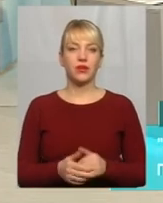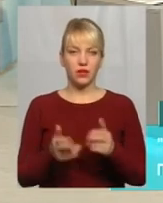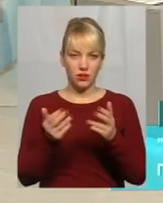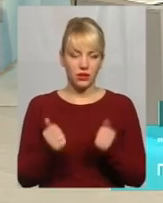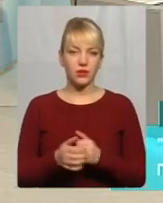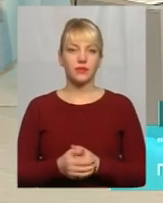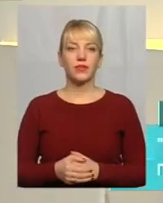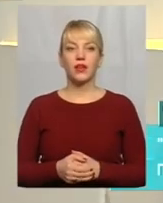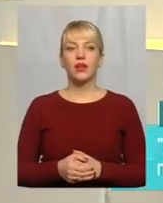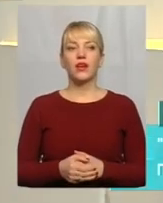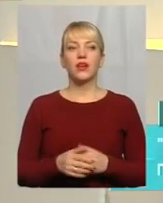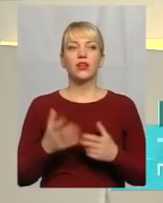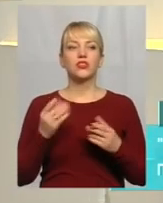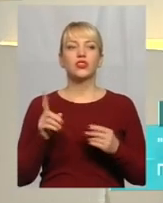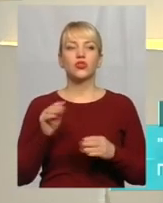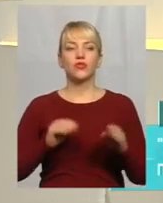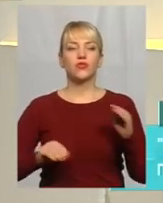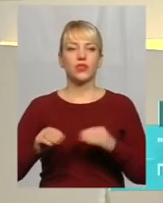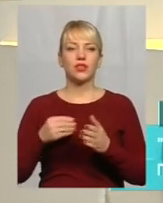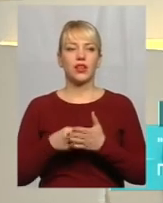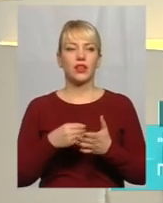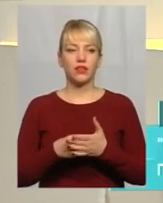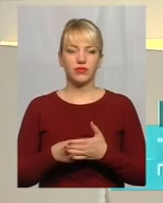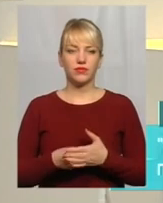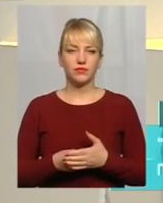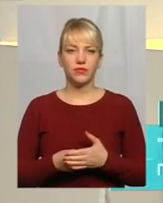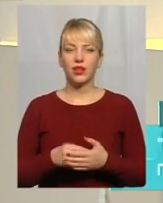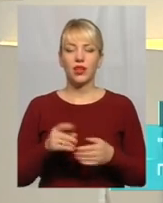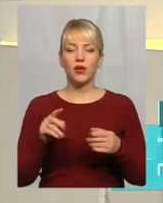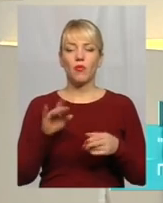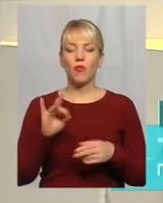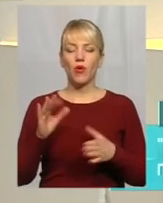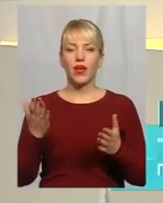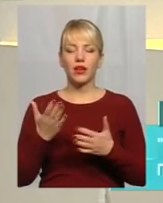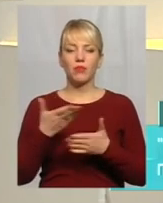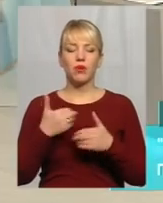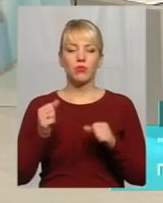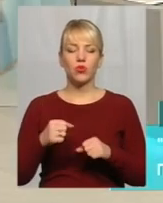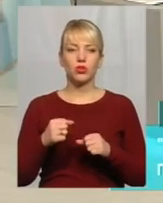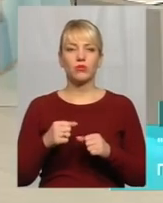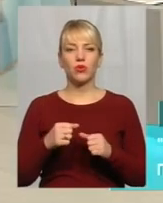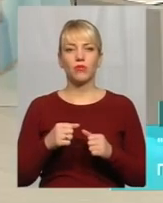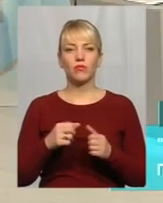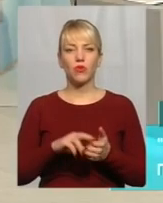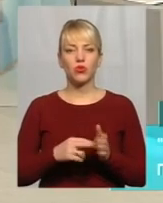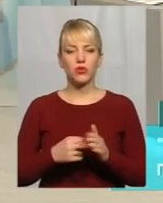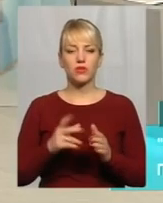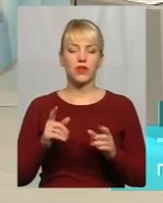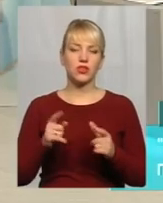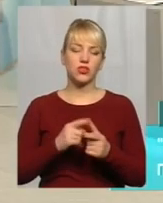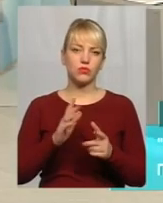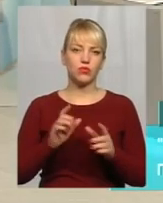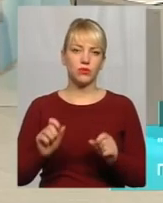Які чинники ще формують тариф і по яким ми можемо прогнозувати? Підвищиться ще